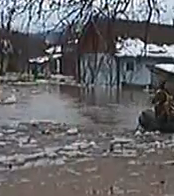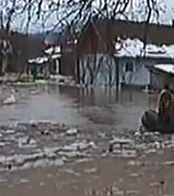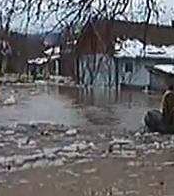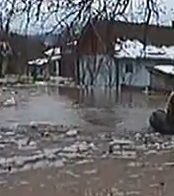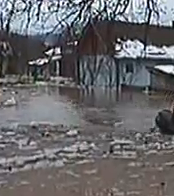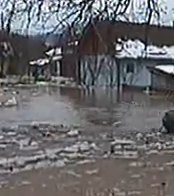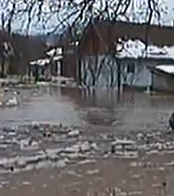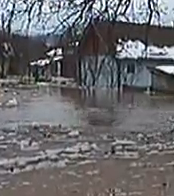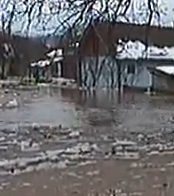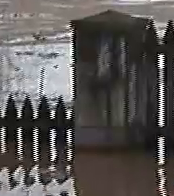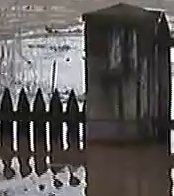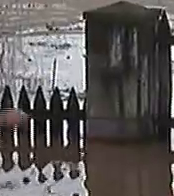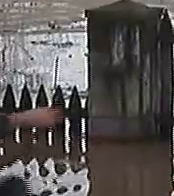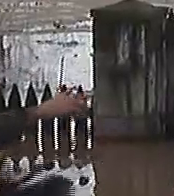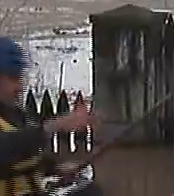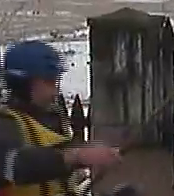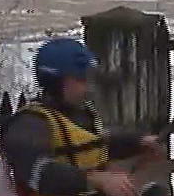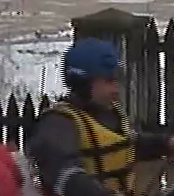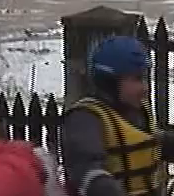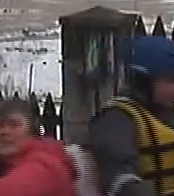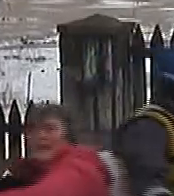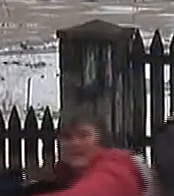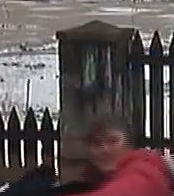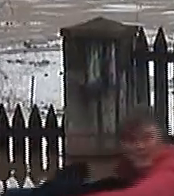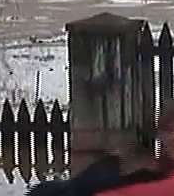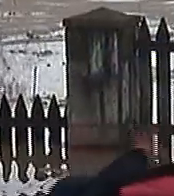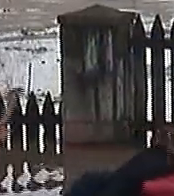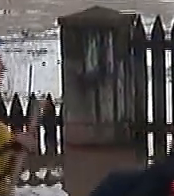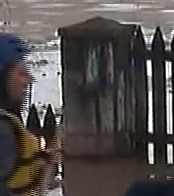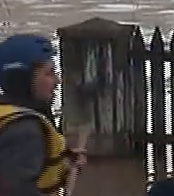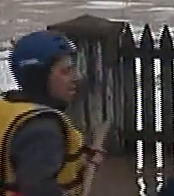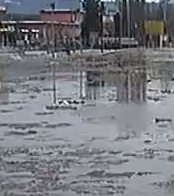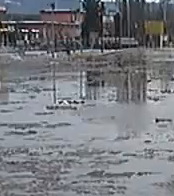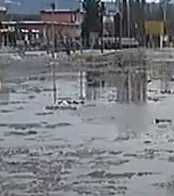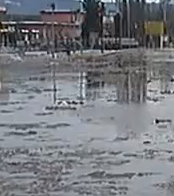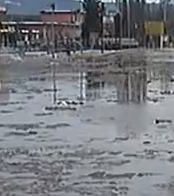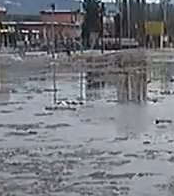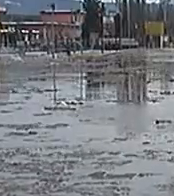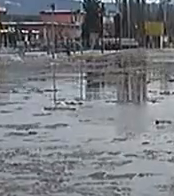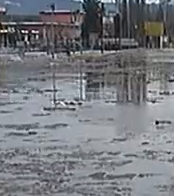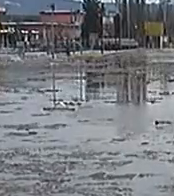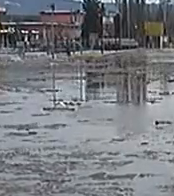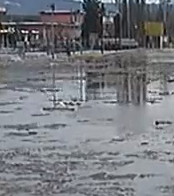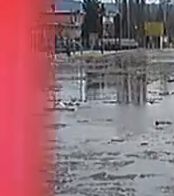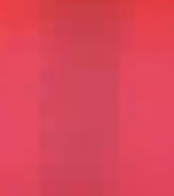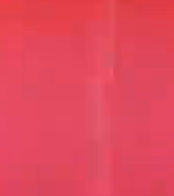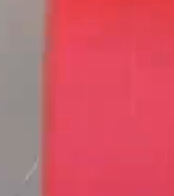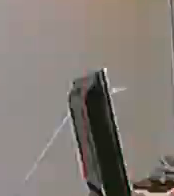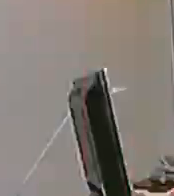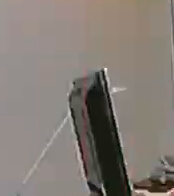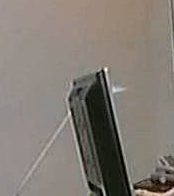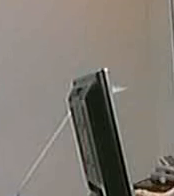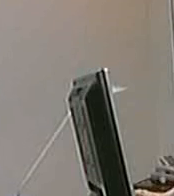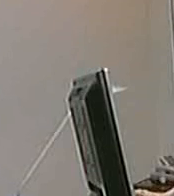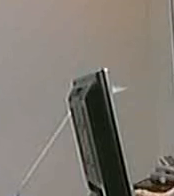Vodosta i delo Timoka, opada evakuisano, 211 ljudi iz ugroženih nasilja, drina u porastu, nema opasnosti u izlivaju i abuzjavu